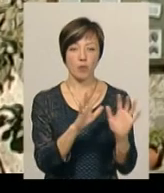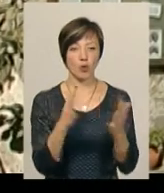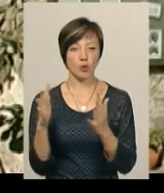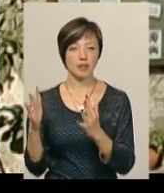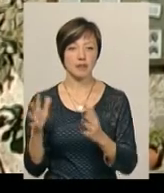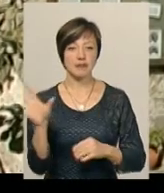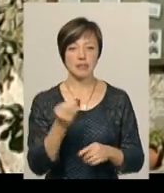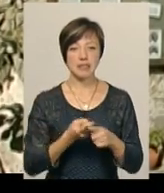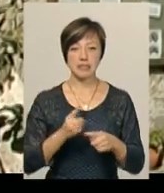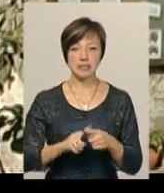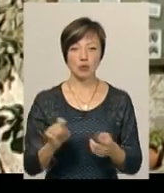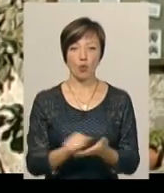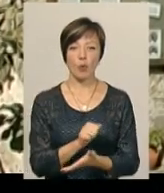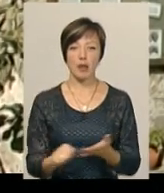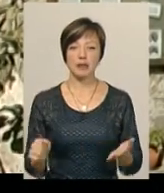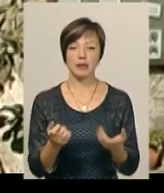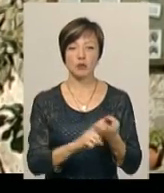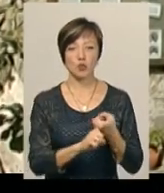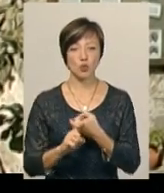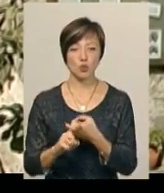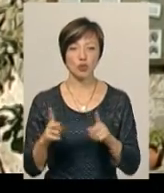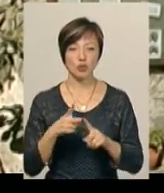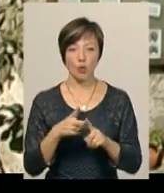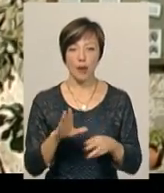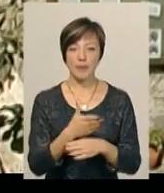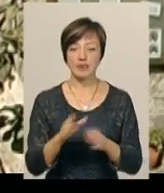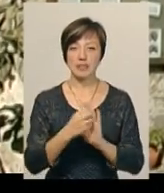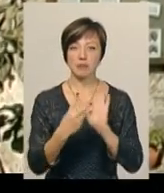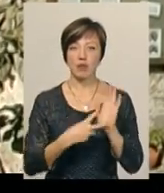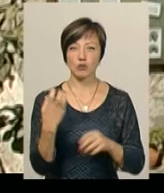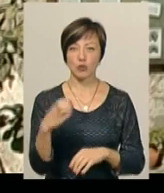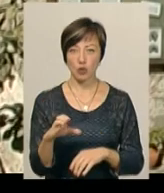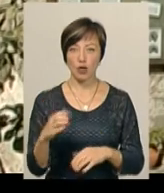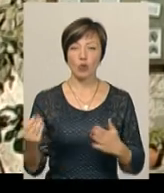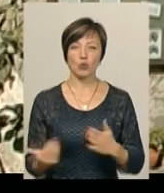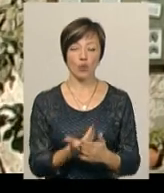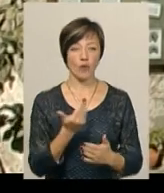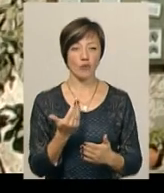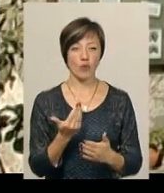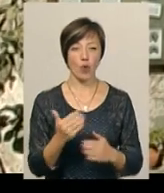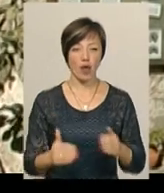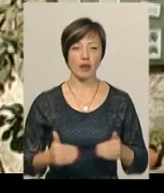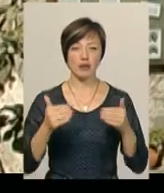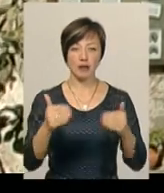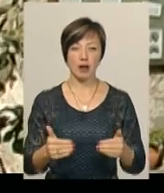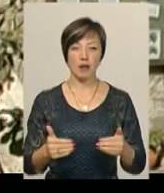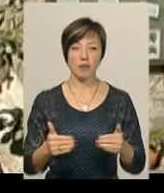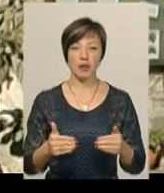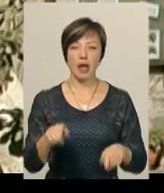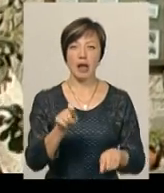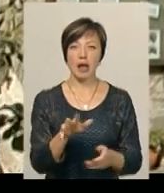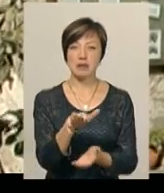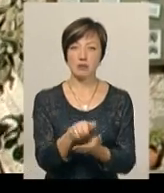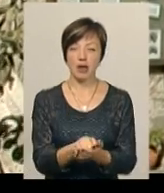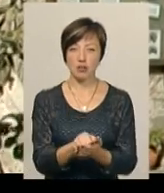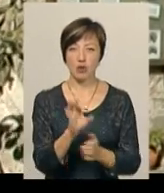всі ці документи, які стосуються другої половини 17-го століття, нового етапу експансії